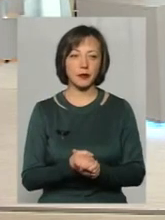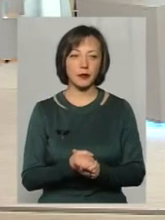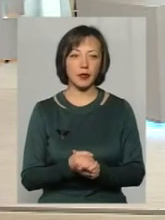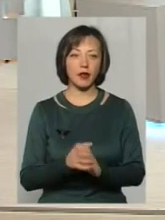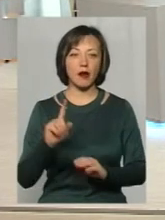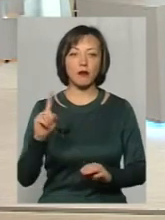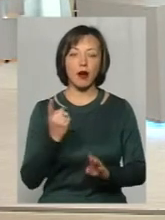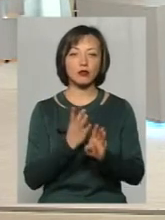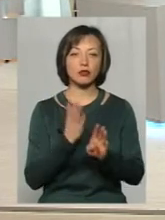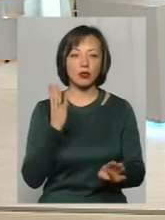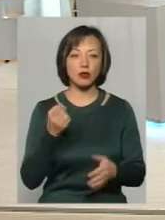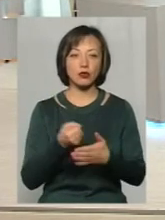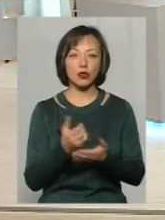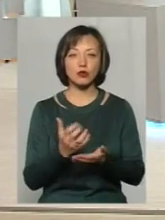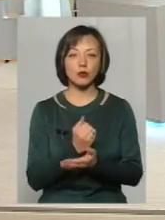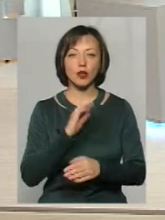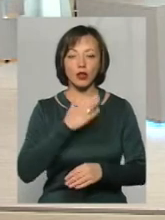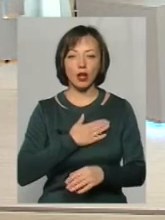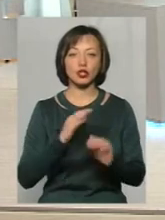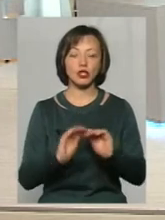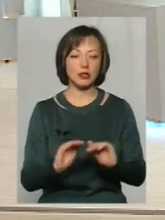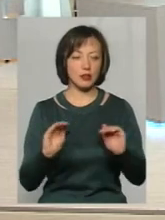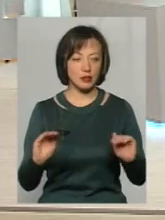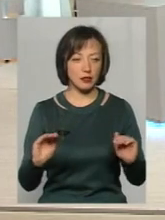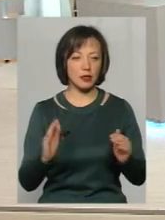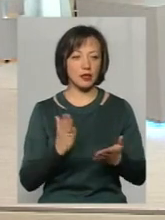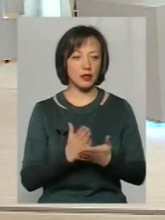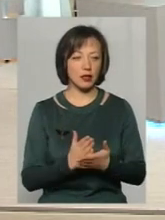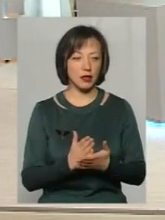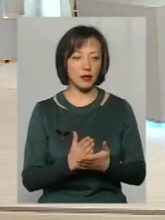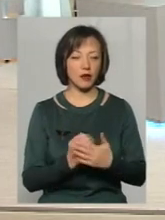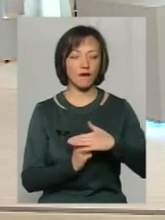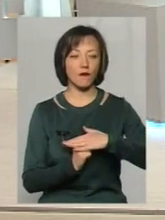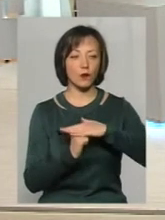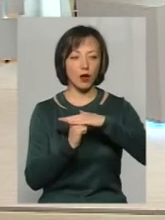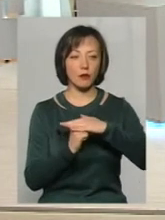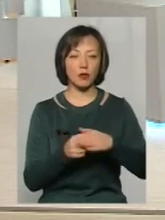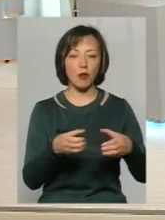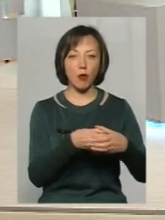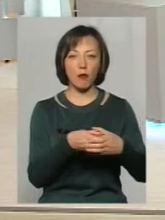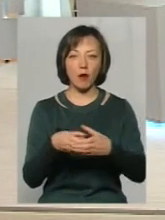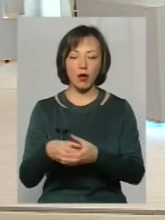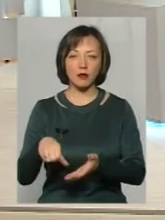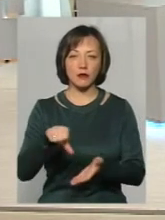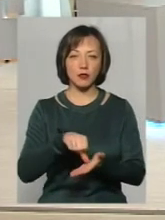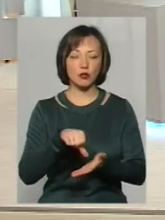впевнено те, що наші вихованці, вони є фундаментом для тих команд, які виступають